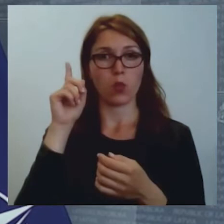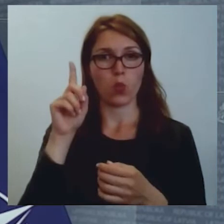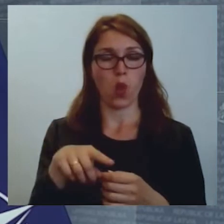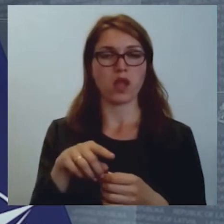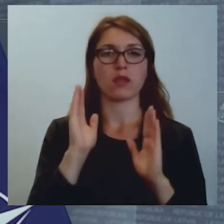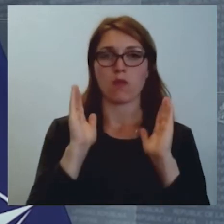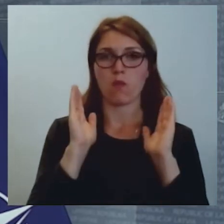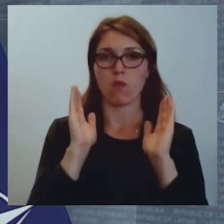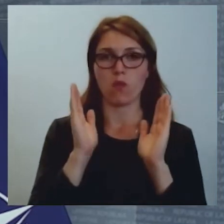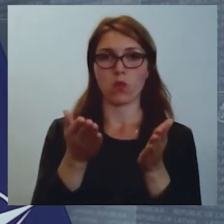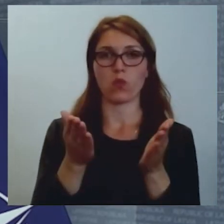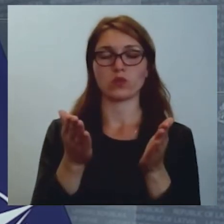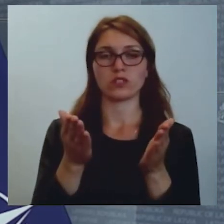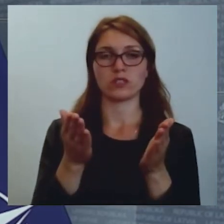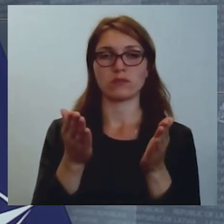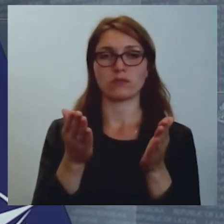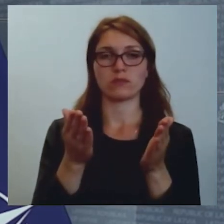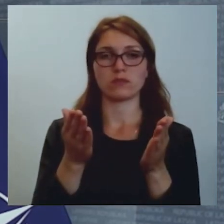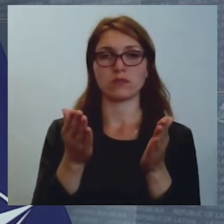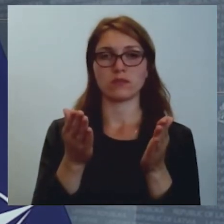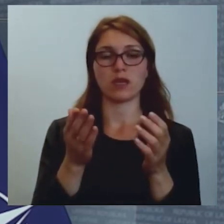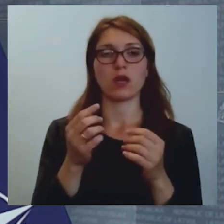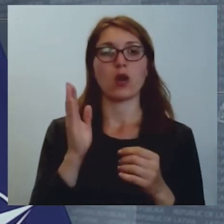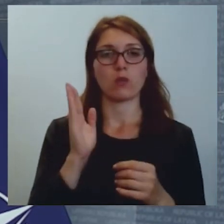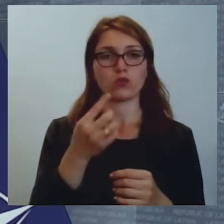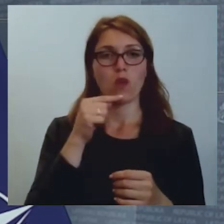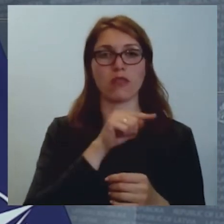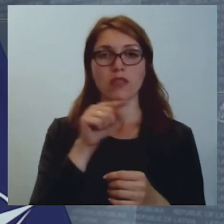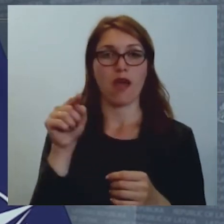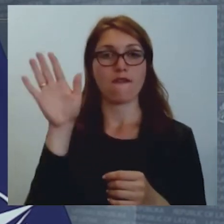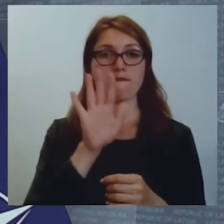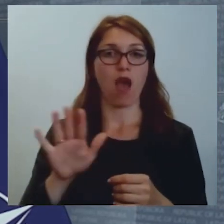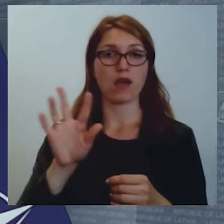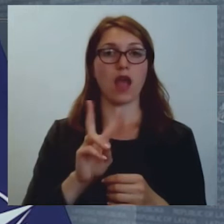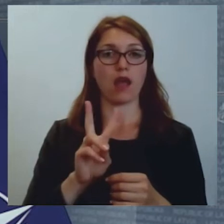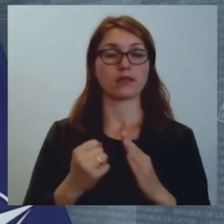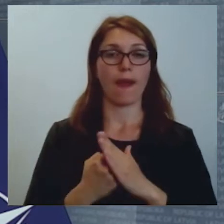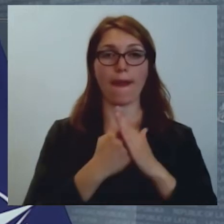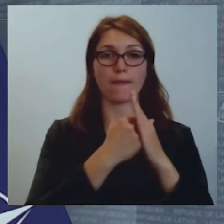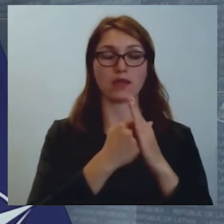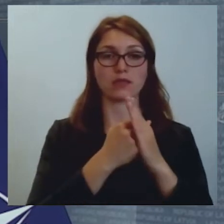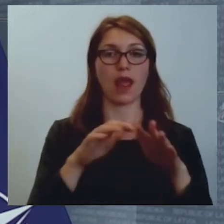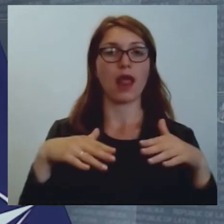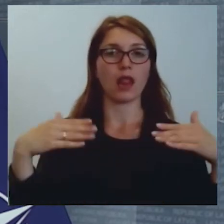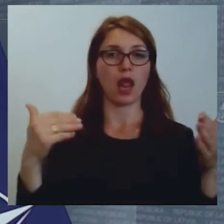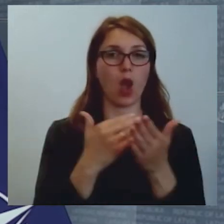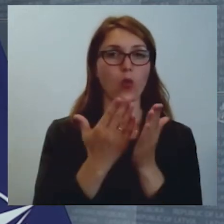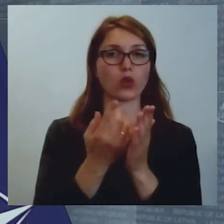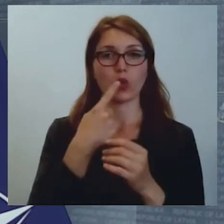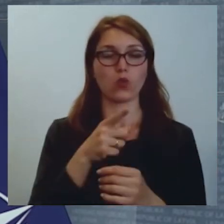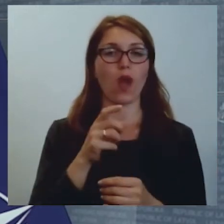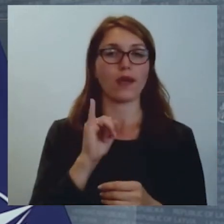būsim no tām valstīm, kuras atbalsta lielāku taļu no IKP.